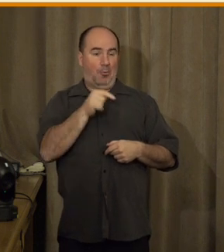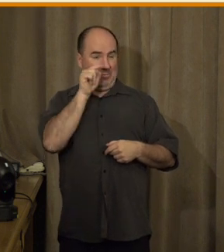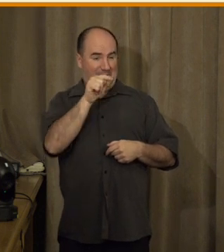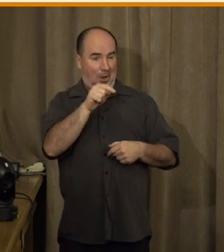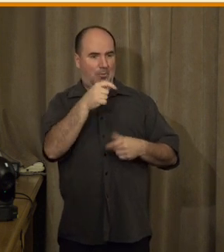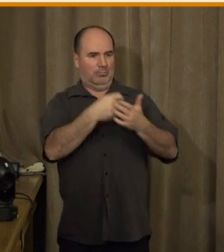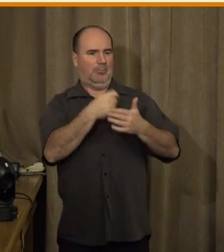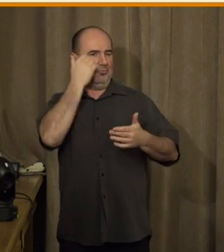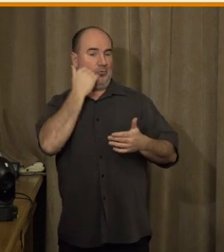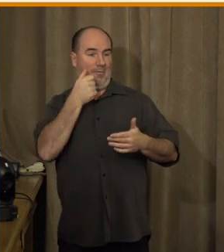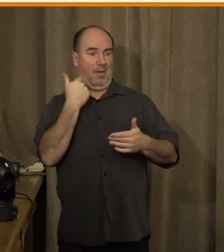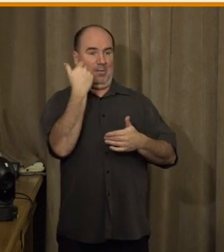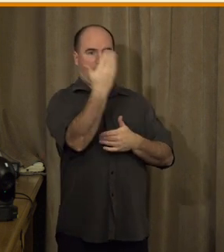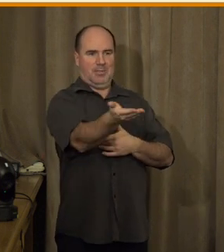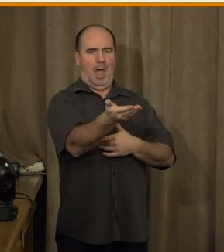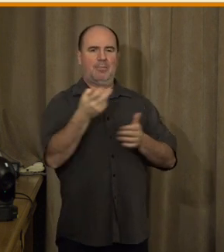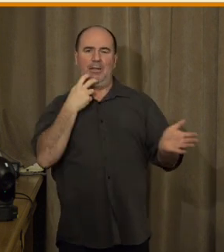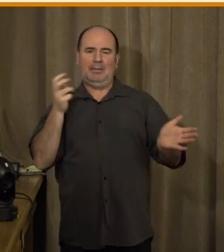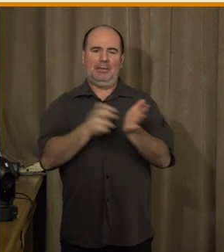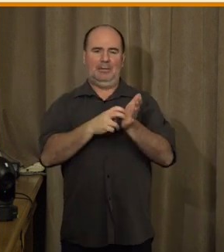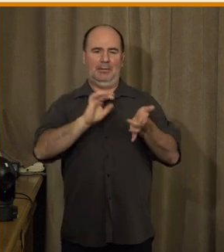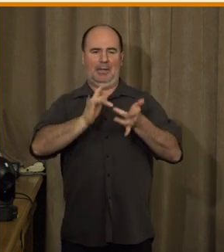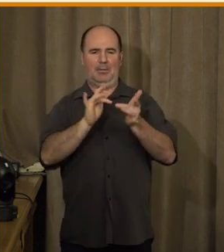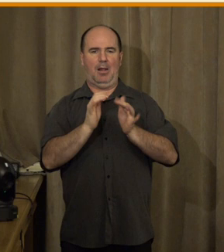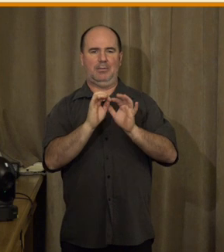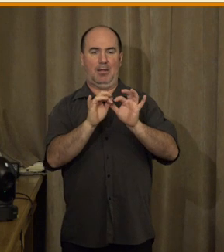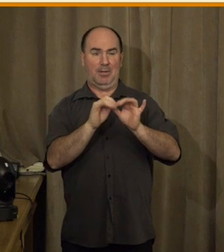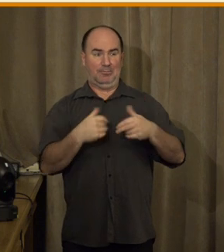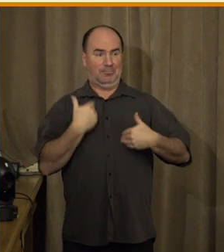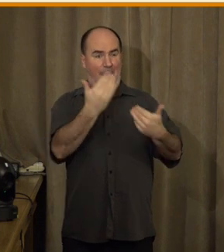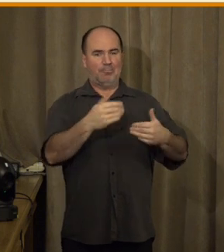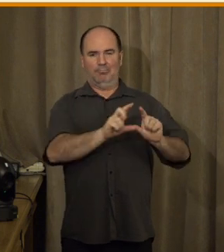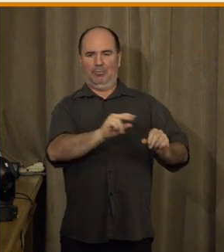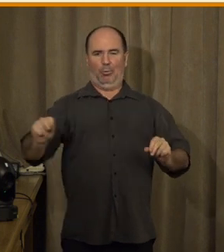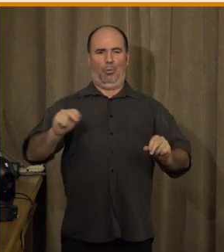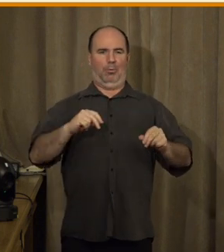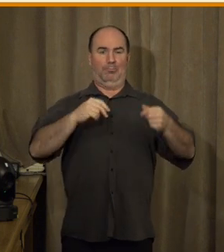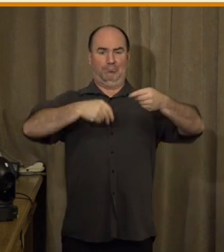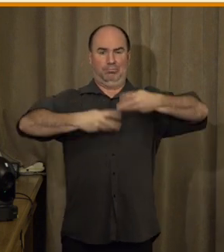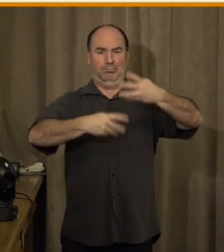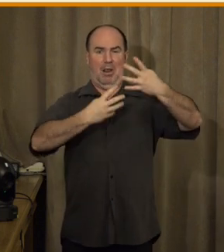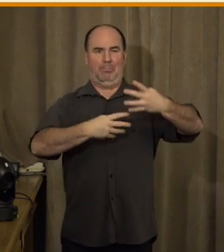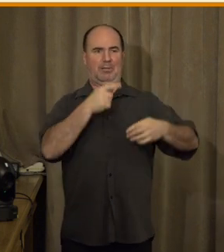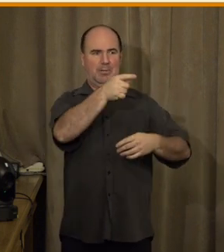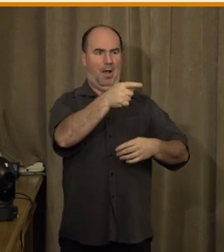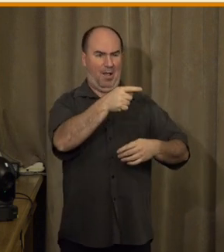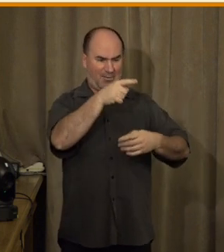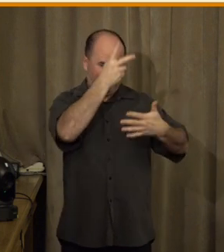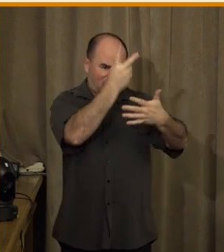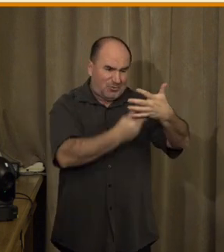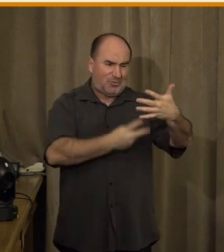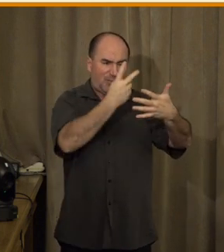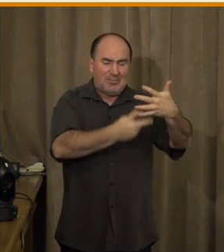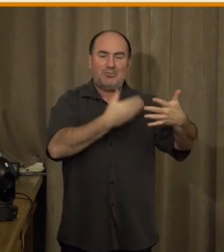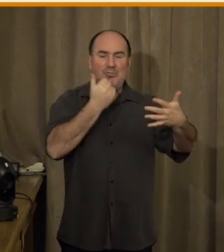informace, bez toho aniž bychom jakkoliv přizpůsobovali celý proces digitalizace, ale i už existující digitální prostředí,